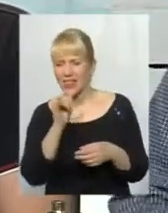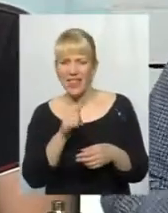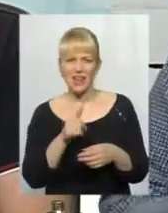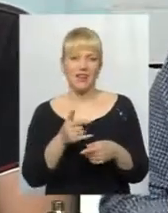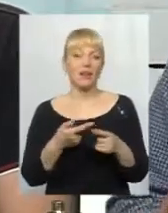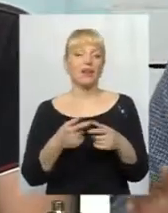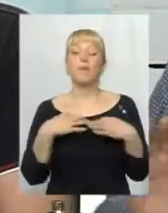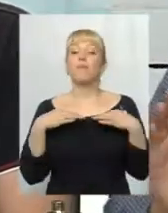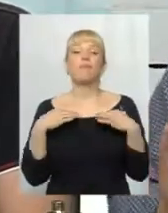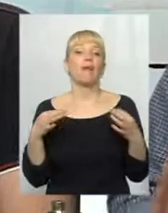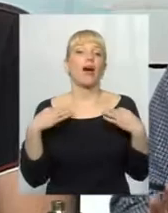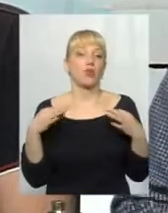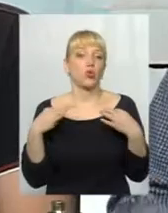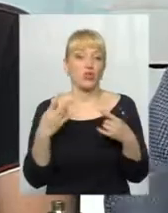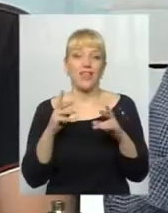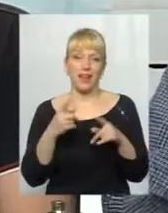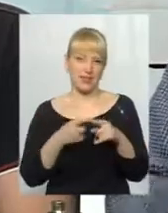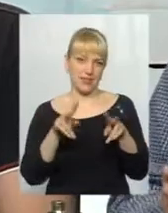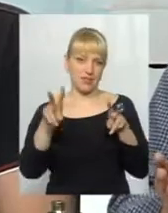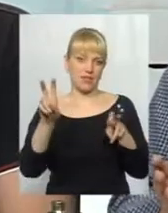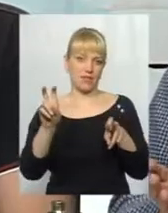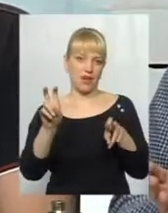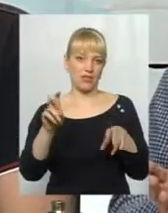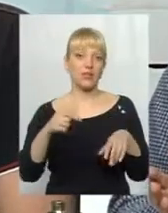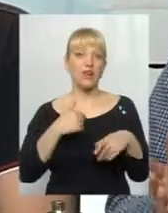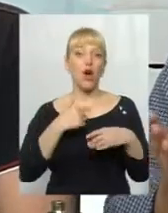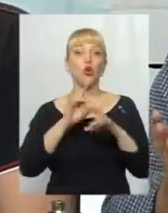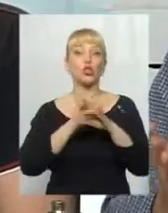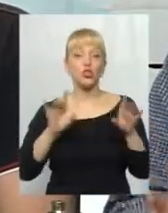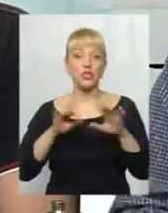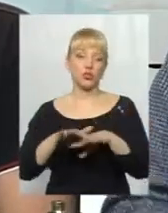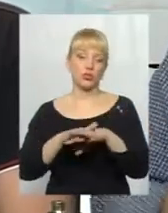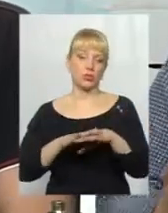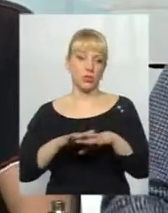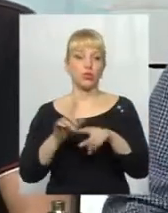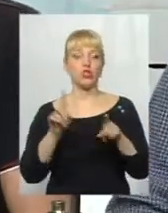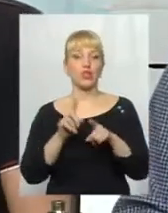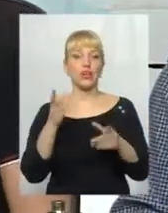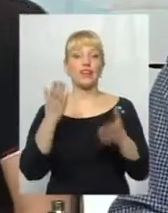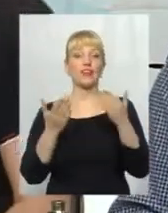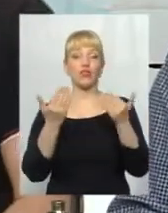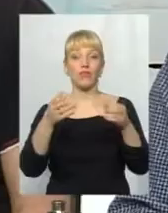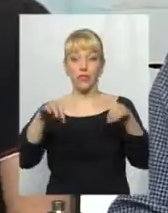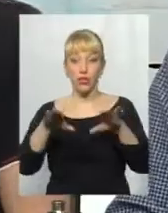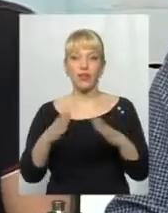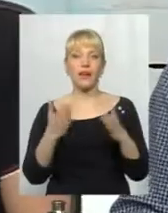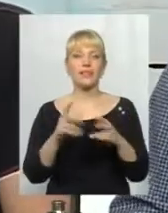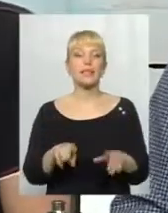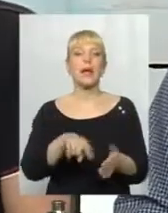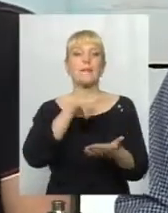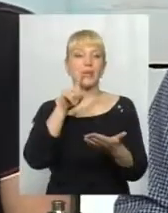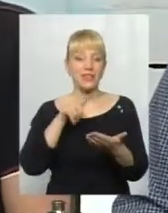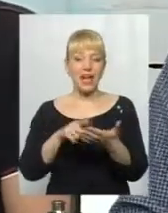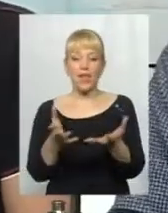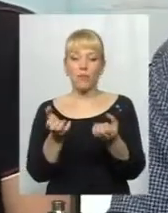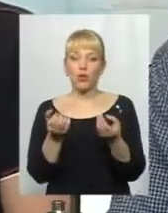байдуже, як це називається. Я хочу донести до суспільства про те, що, якщо ви вирішуєте якесь питання і берете